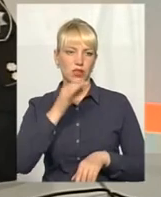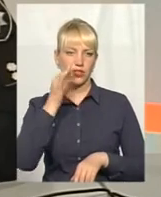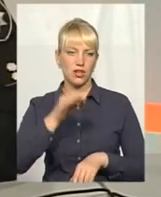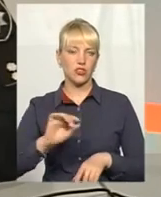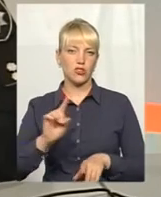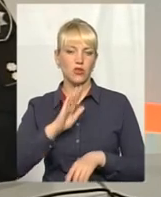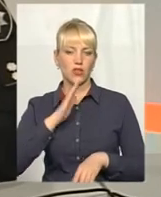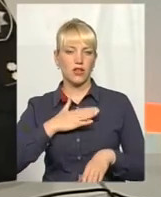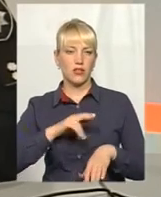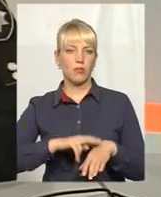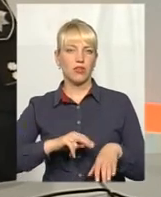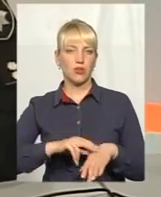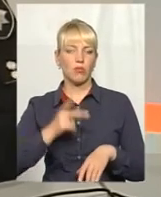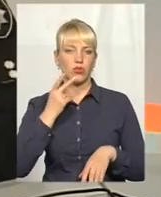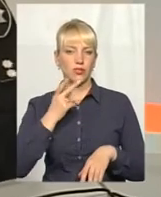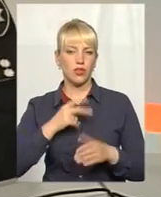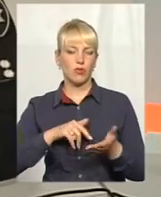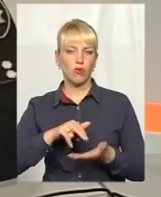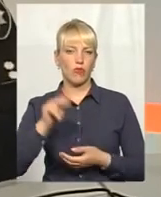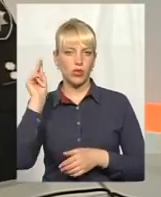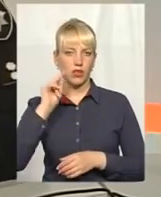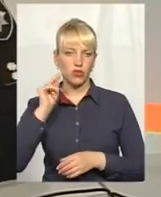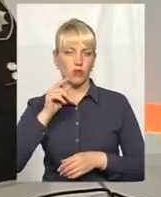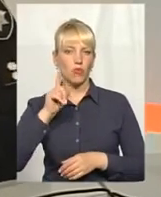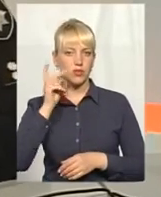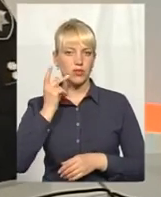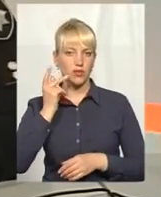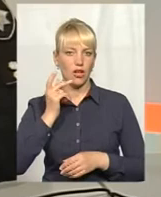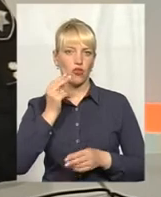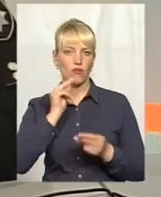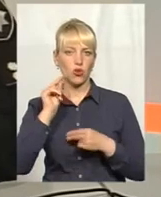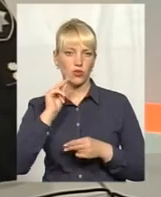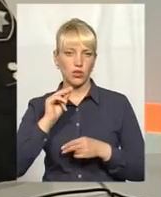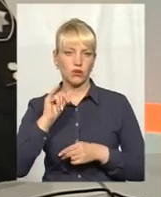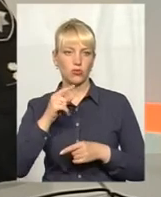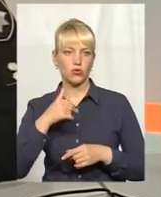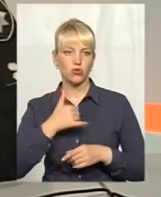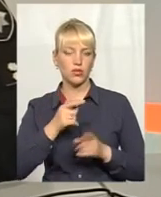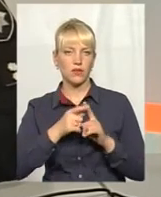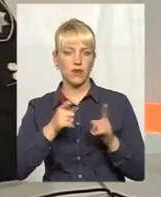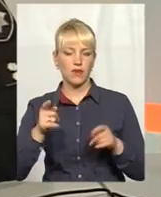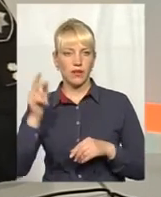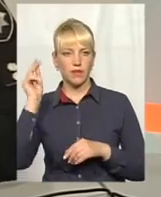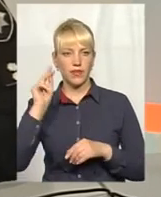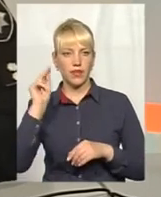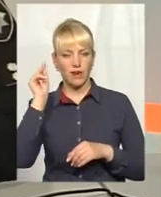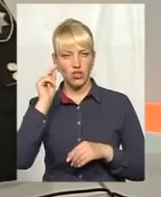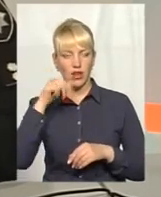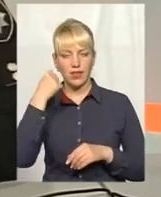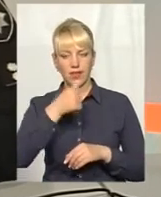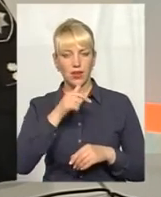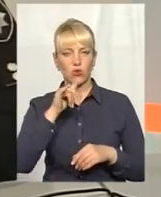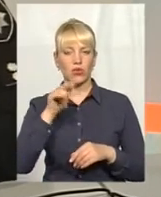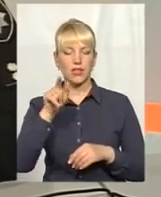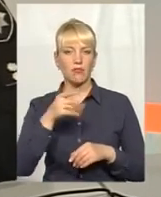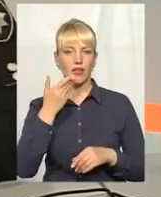наші патрульні, вони постійно проходять навчання, вони постійно вдосконалюються, тому що в нас триває навчальний рік, з ними проводяться лекції,